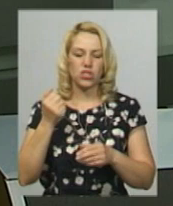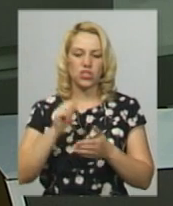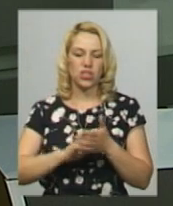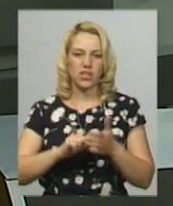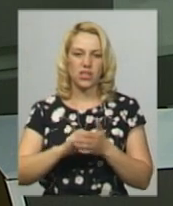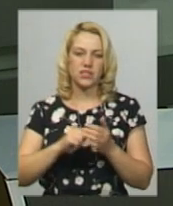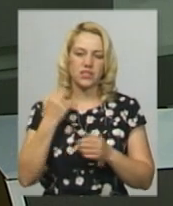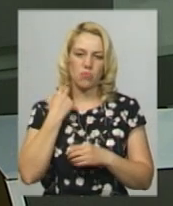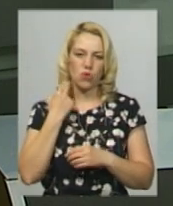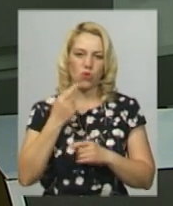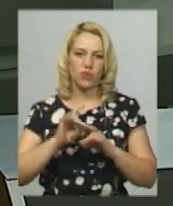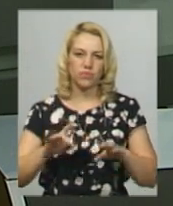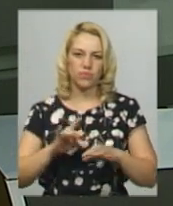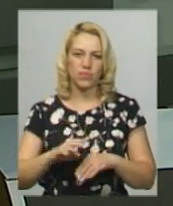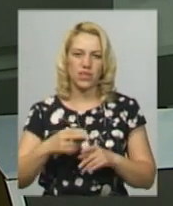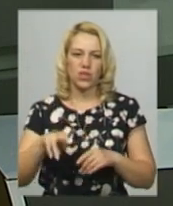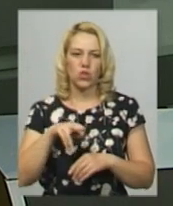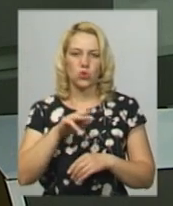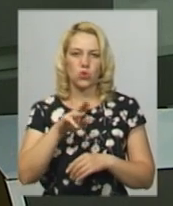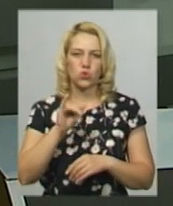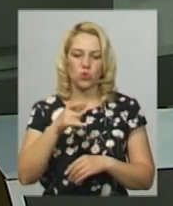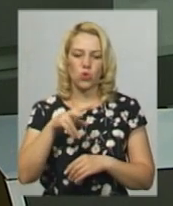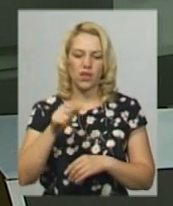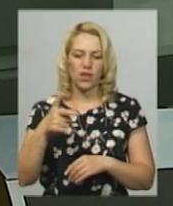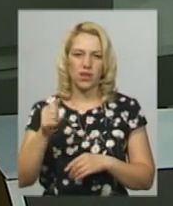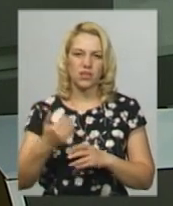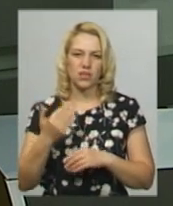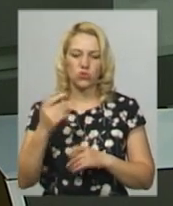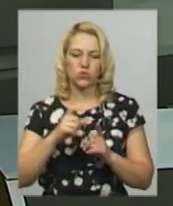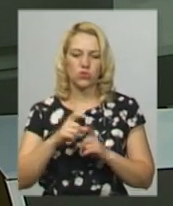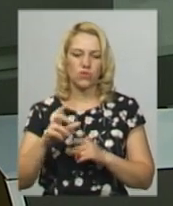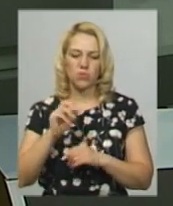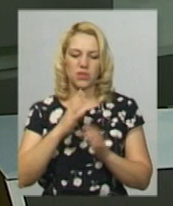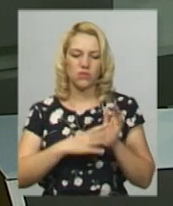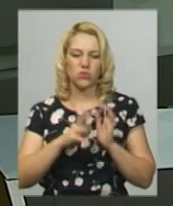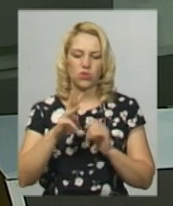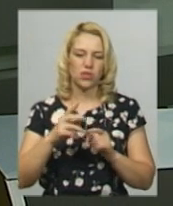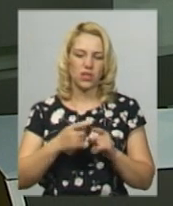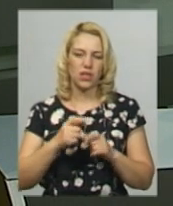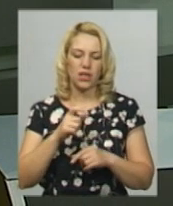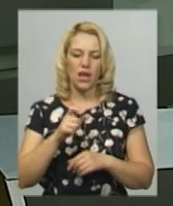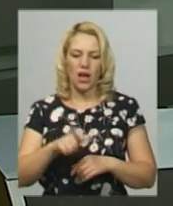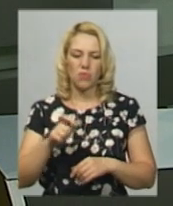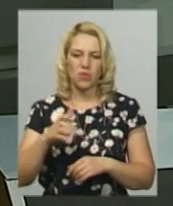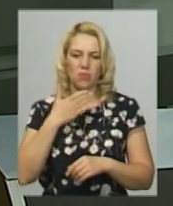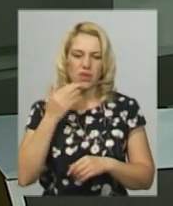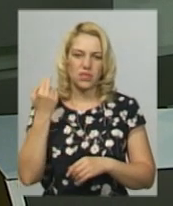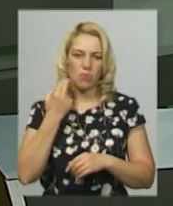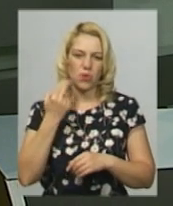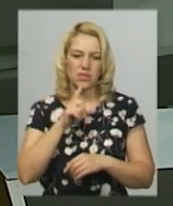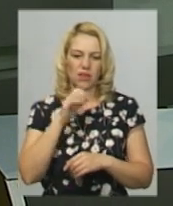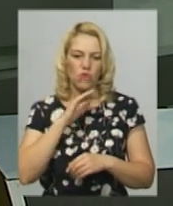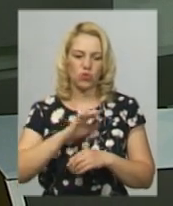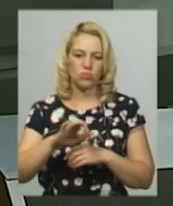села Микола Джулига. За його словами, із 93-х абонентів не мають заборгованість за водопостачання